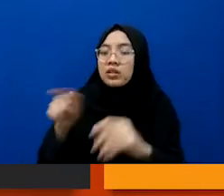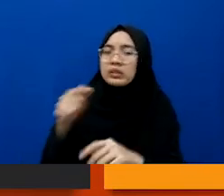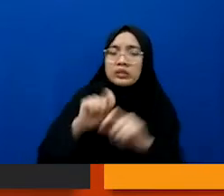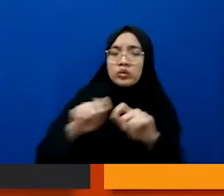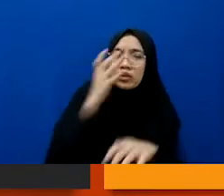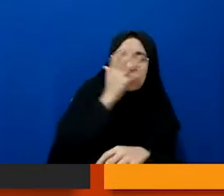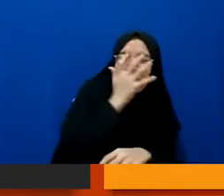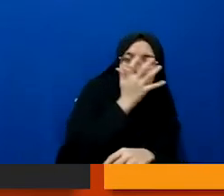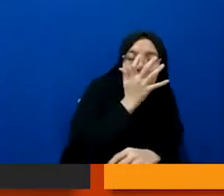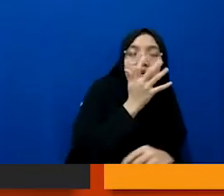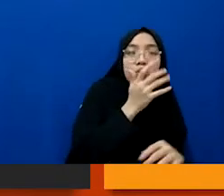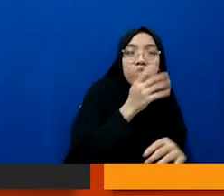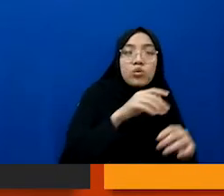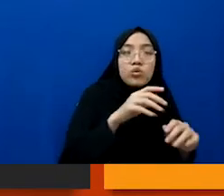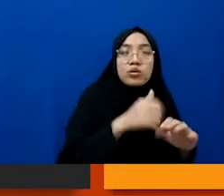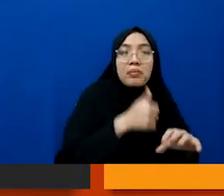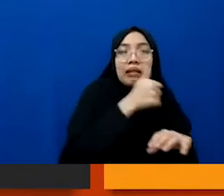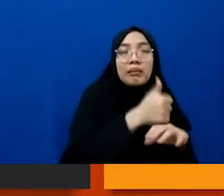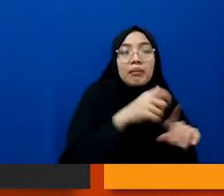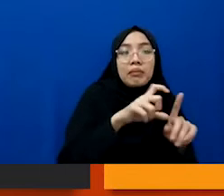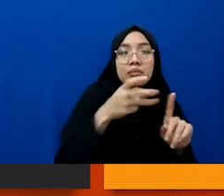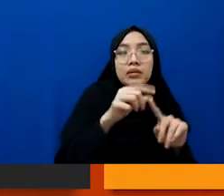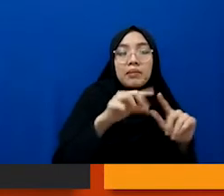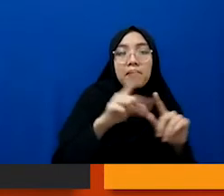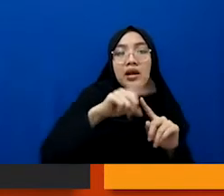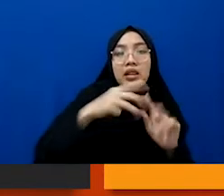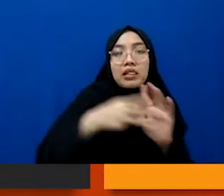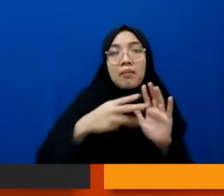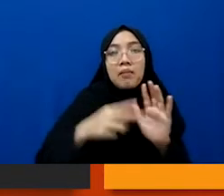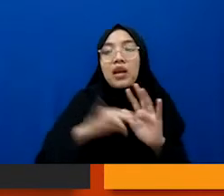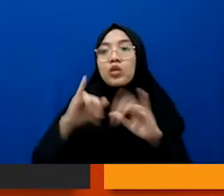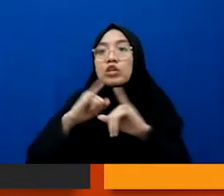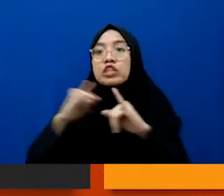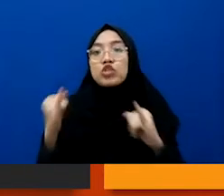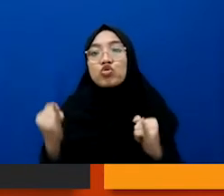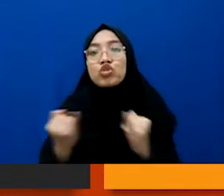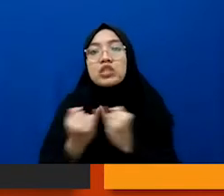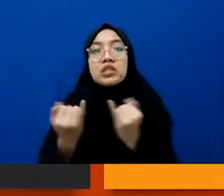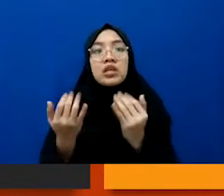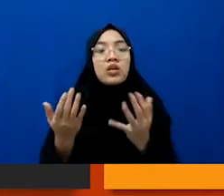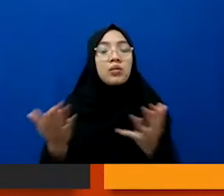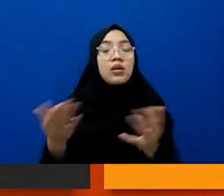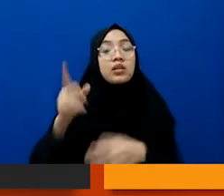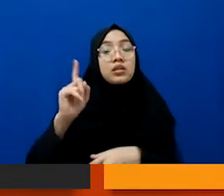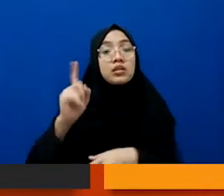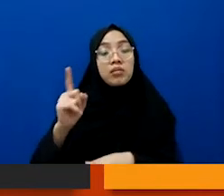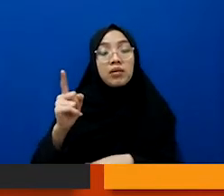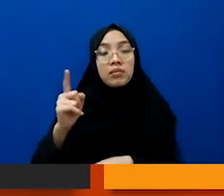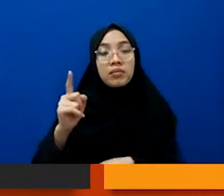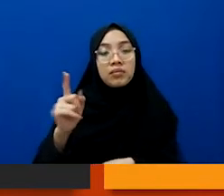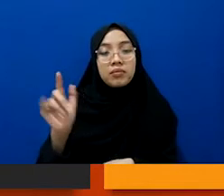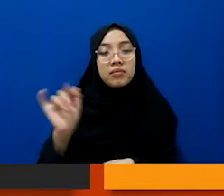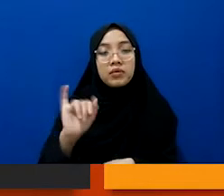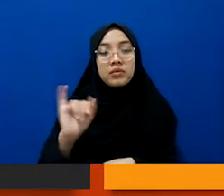departemen dong malu-maluin institusi dong karena ibaratnya